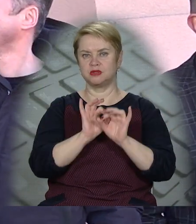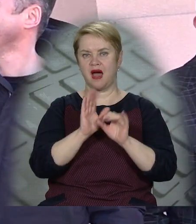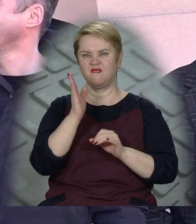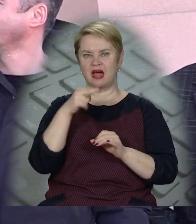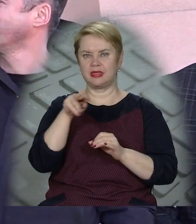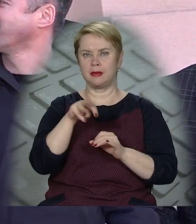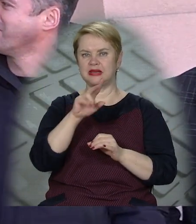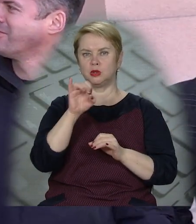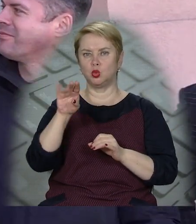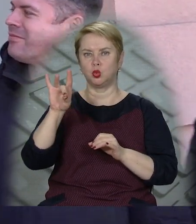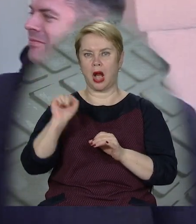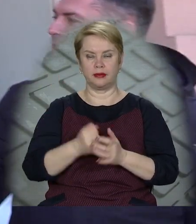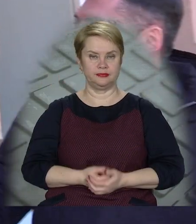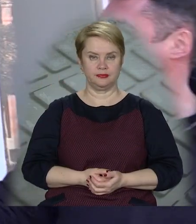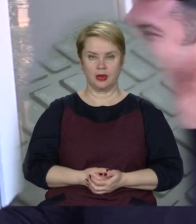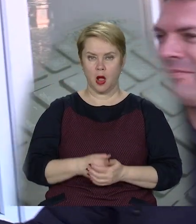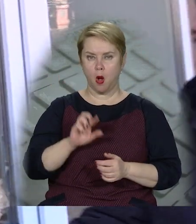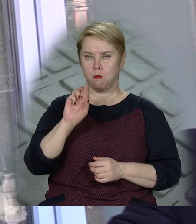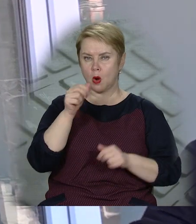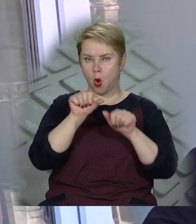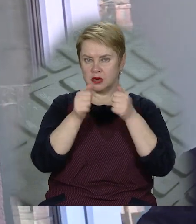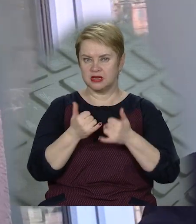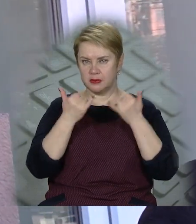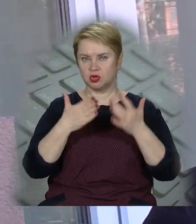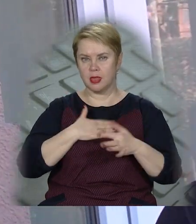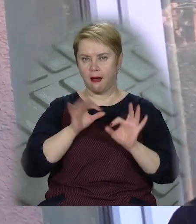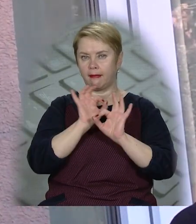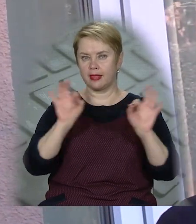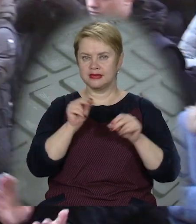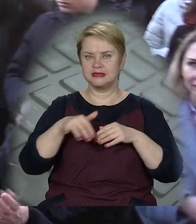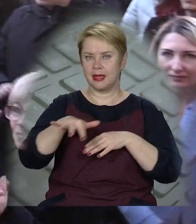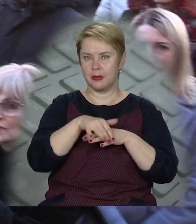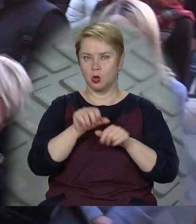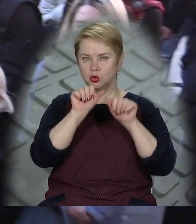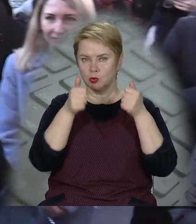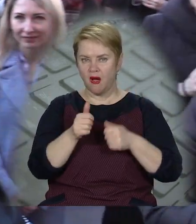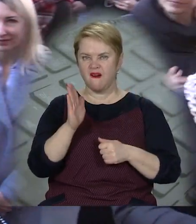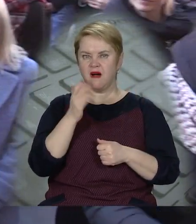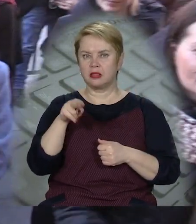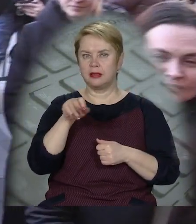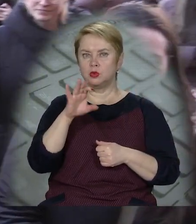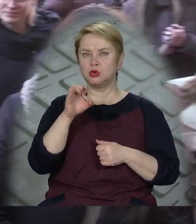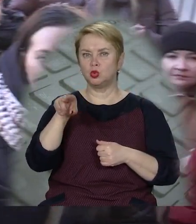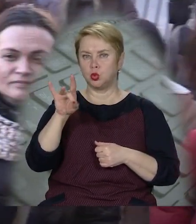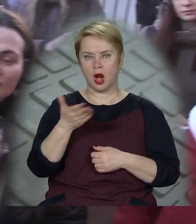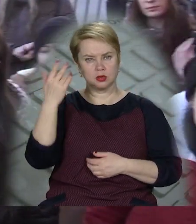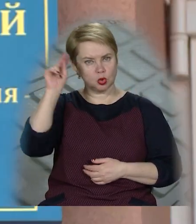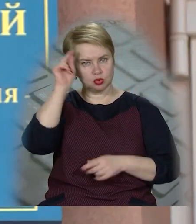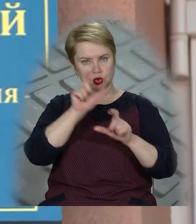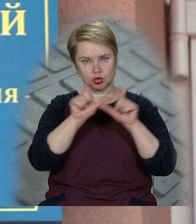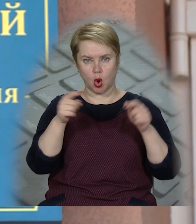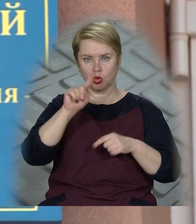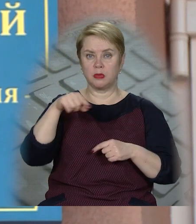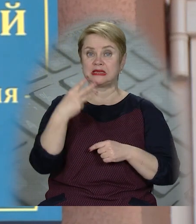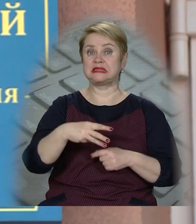Вадима Сідура. Бронзова скульптура присвячена нашому геніальному земляку – скульптору Вадиму Сідуру. Колись він навчався у